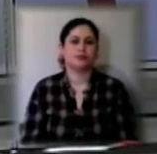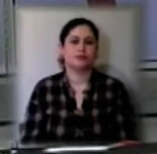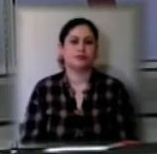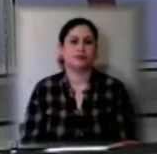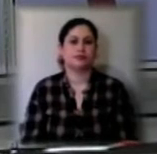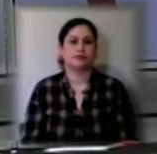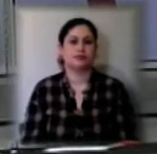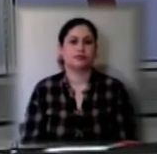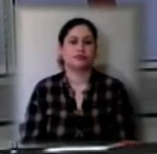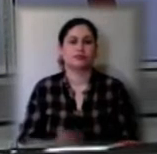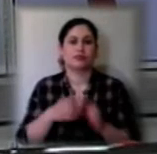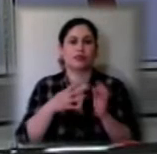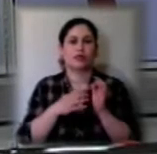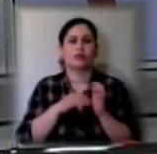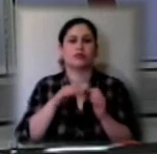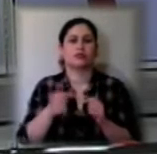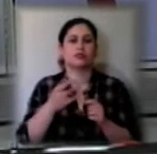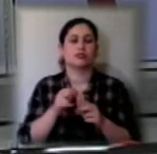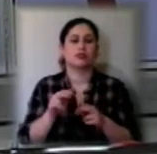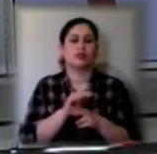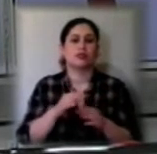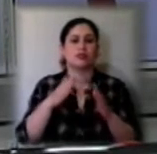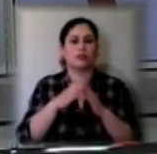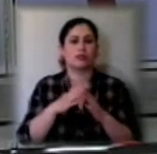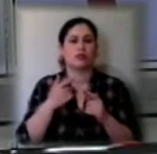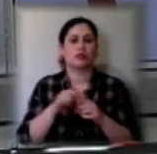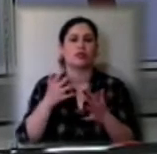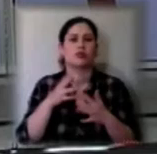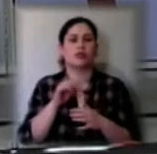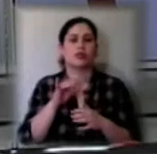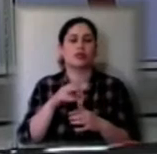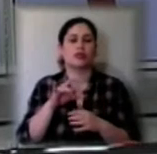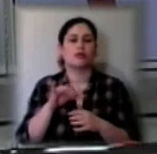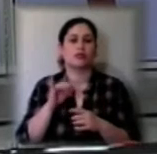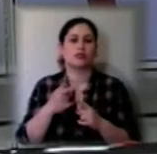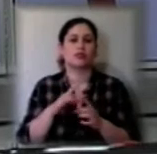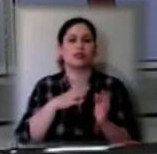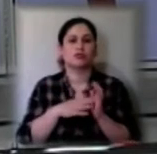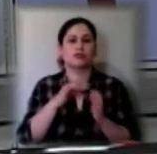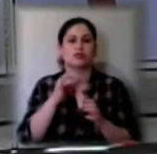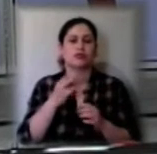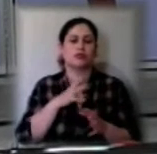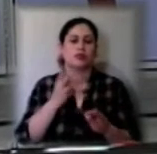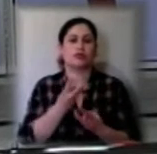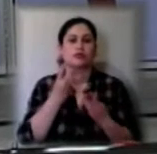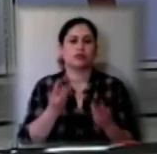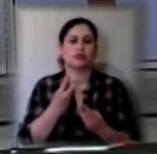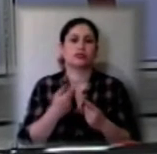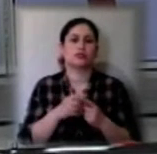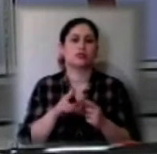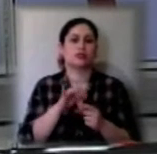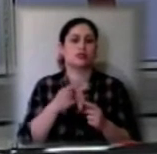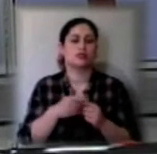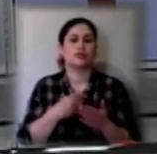900 тисяч гривень на ремонт дах у будинку на вулиці Портелеватор, де 9 червня сталася пожежа. Направити з бюджету